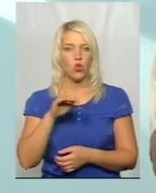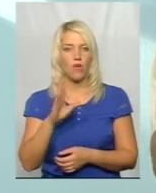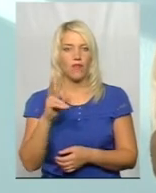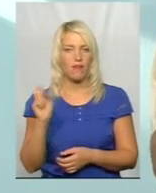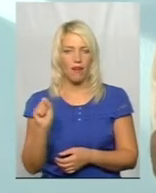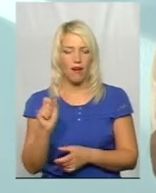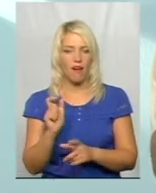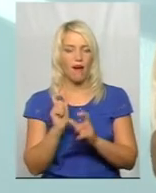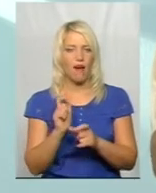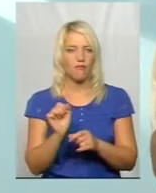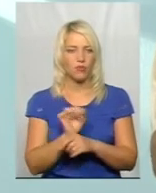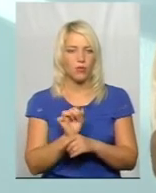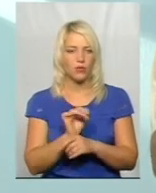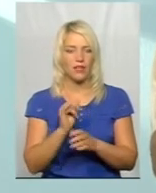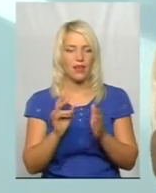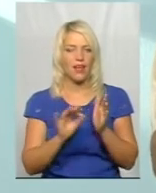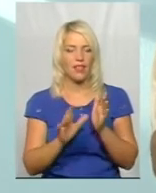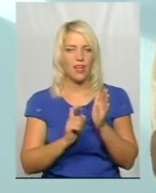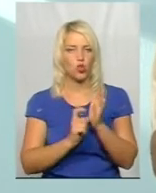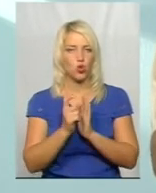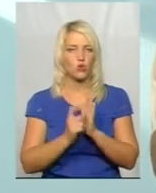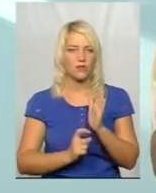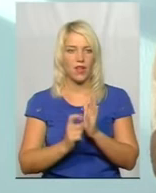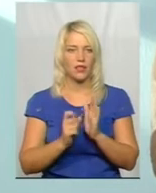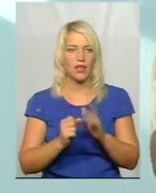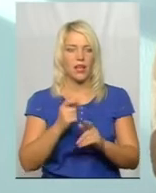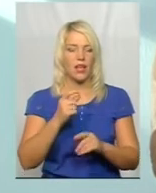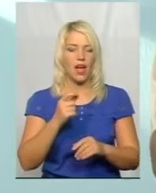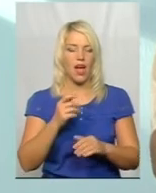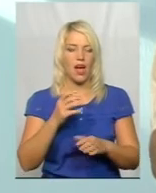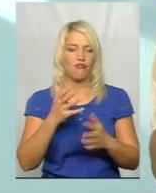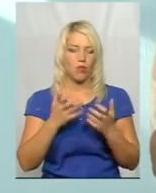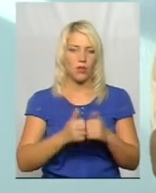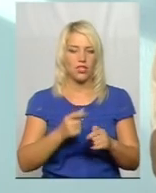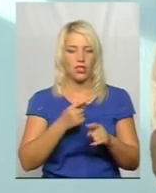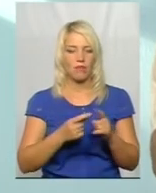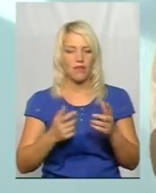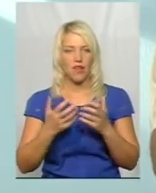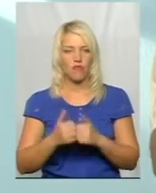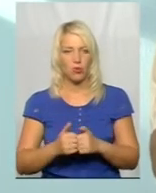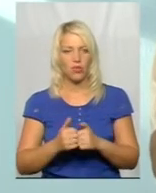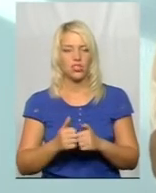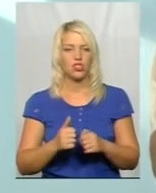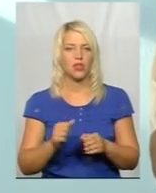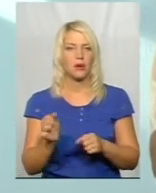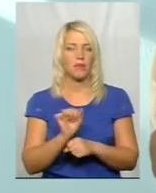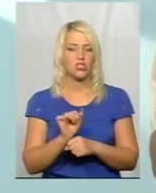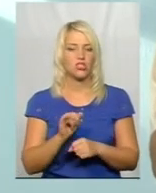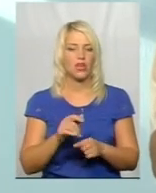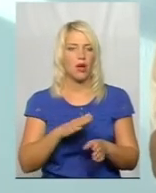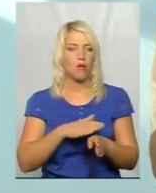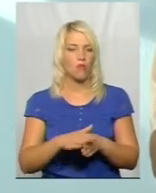електрозварник практично на півавтоматичних машинах повністю закрити, тому що ринок,